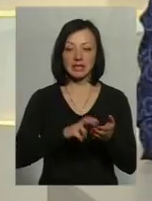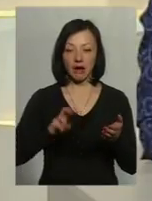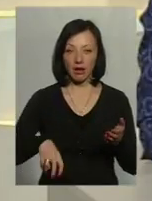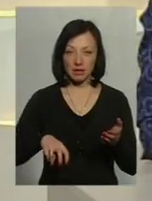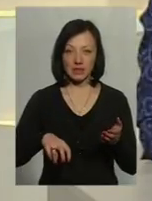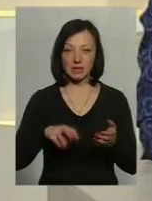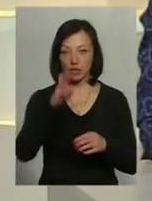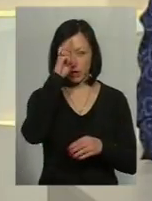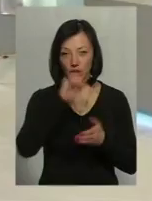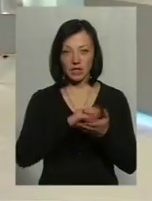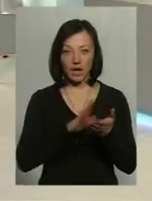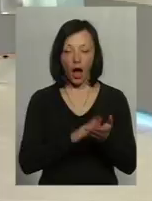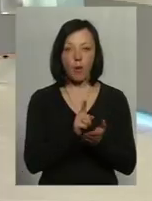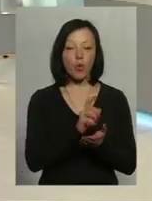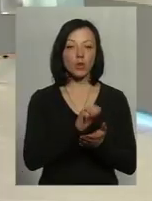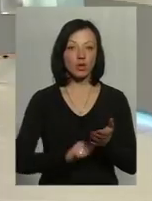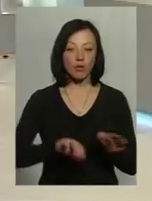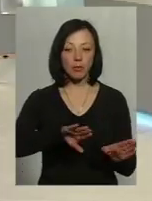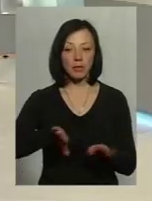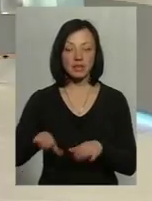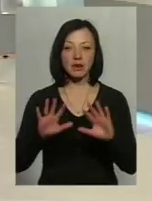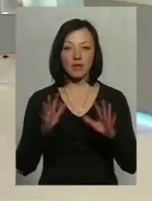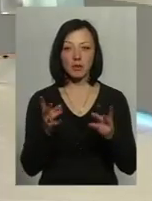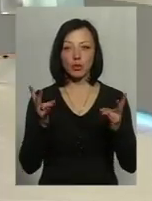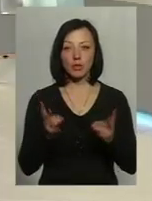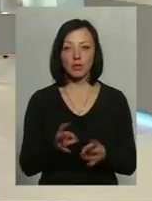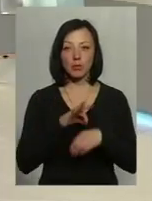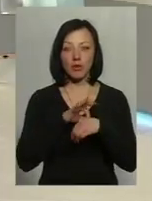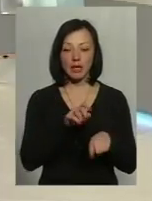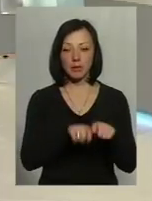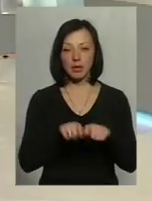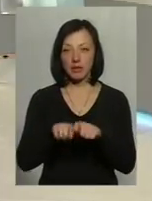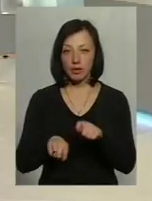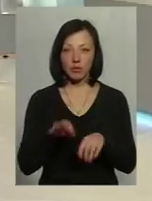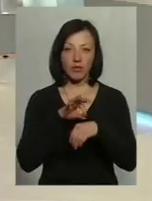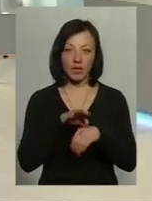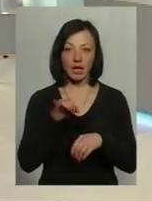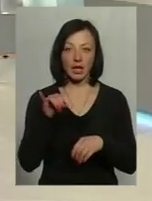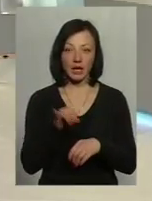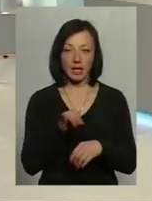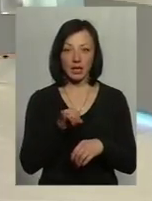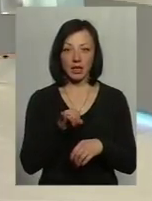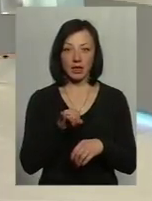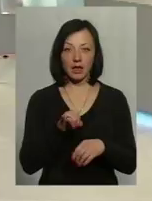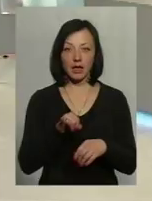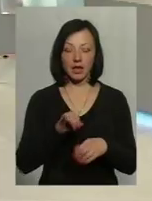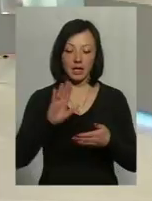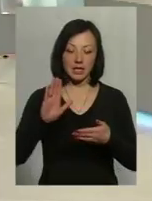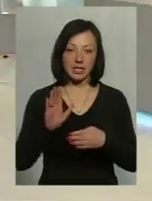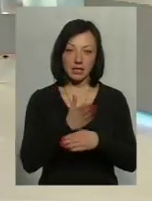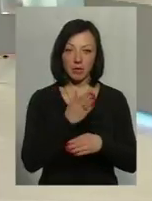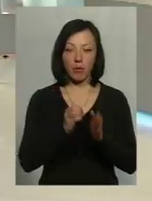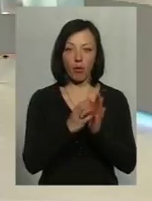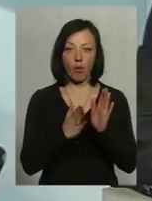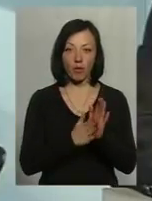а фіскальна служба вже після випадку необхідності проведення перевіру проведе перевірки і вже зніме його по обліку фіскальних